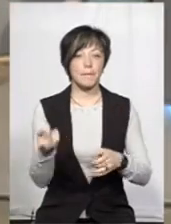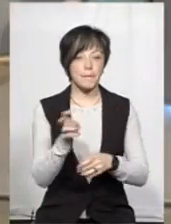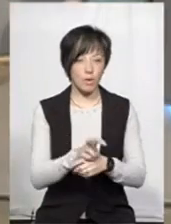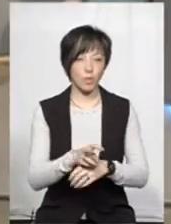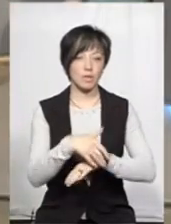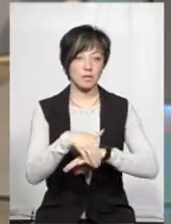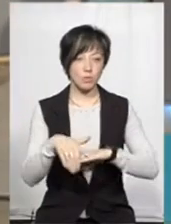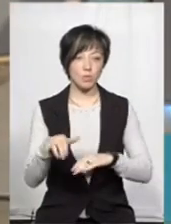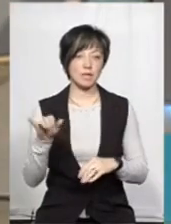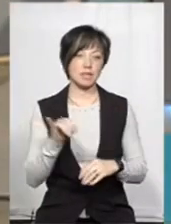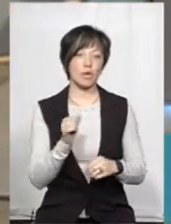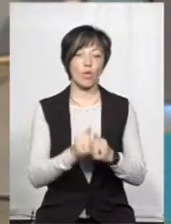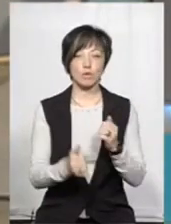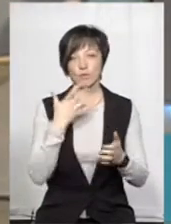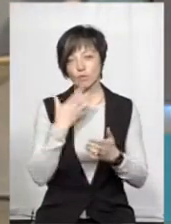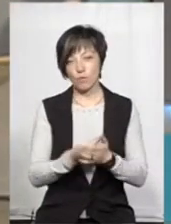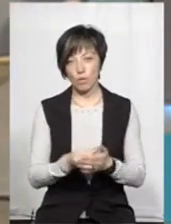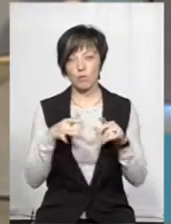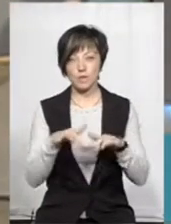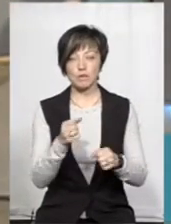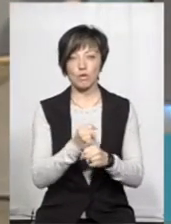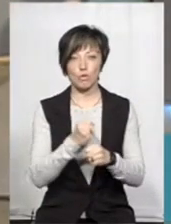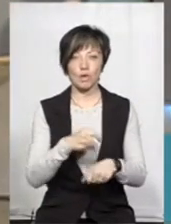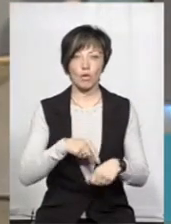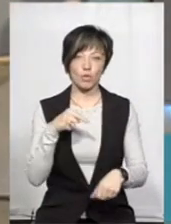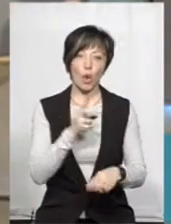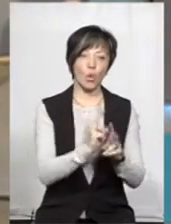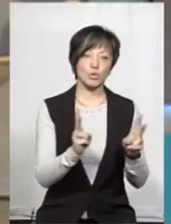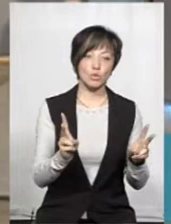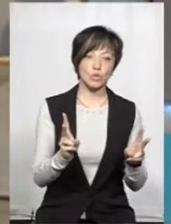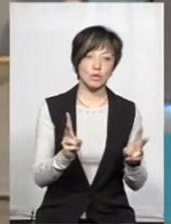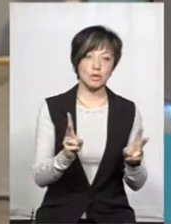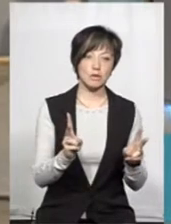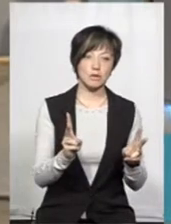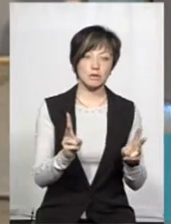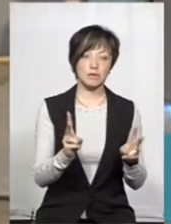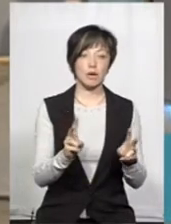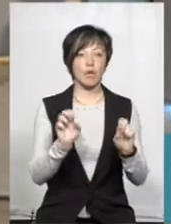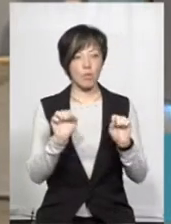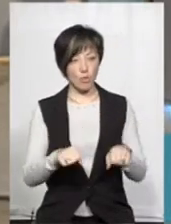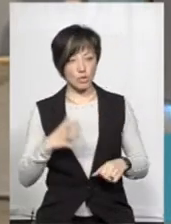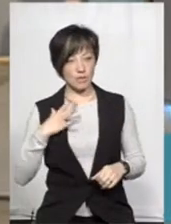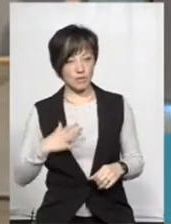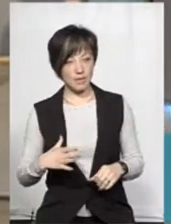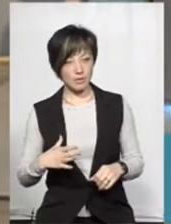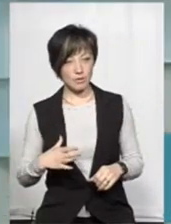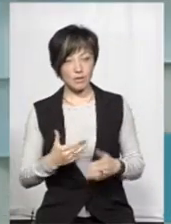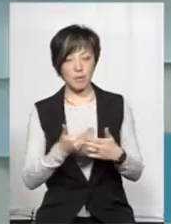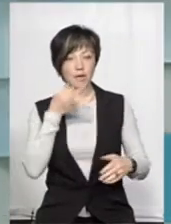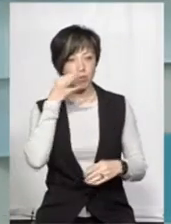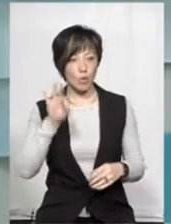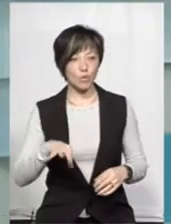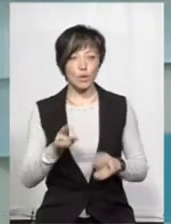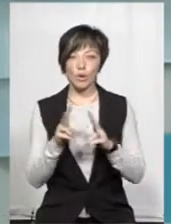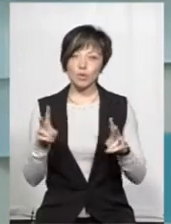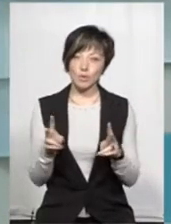приходять з вулиці, і кожен по-своєму в процесі роботи реагує. Хтось стоїть, може вистояти, перед спокусою,